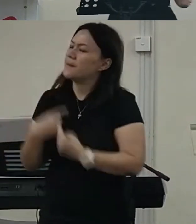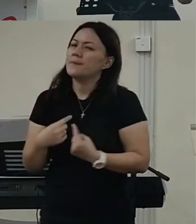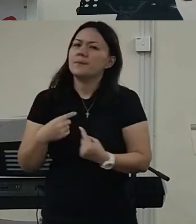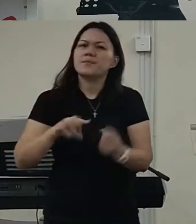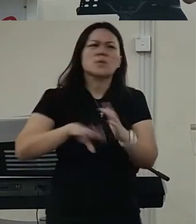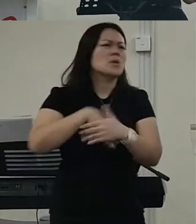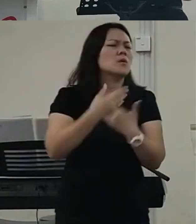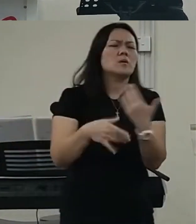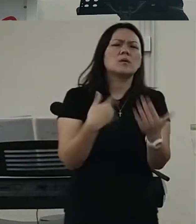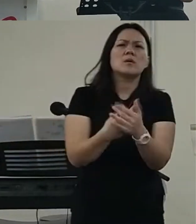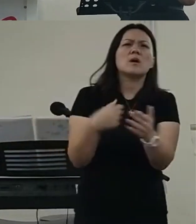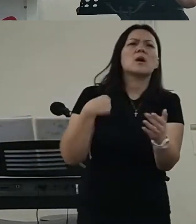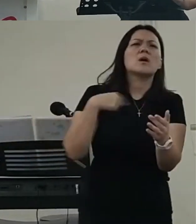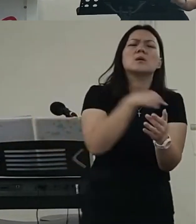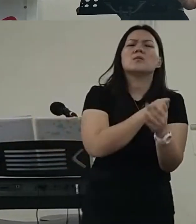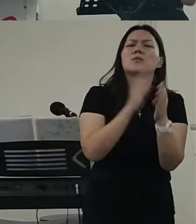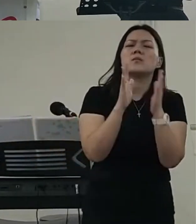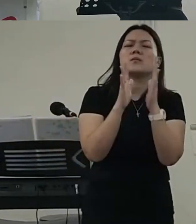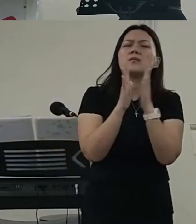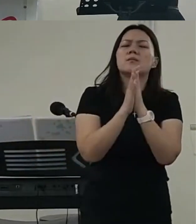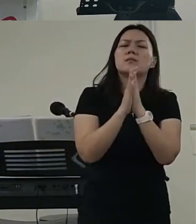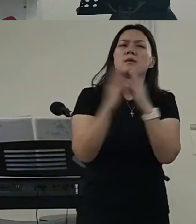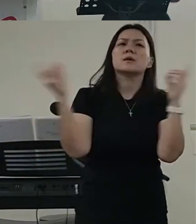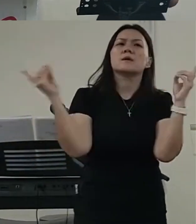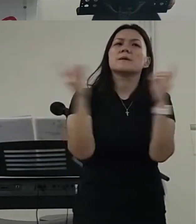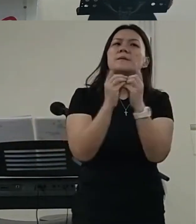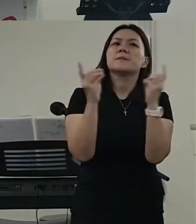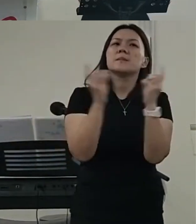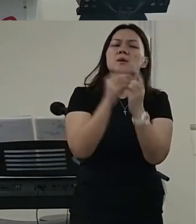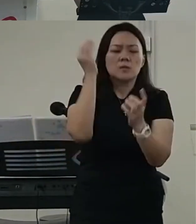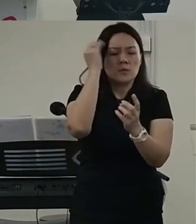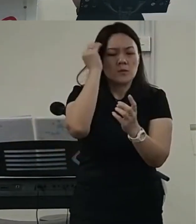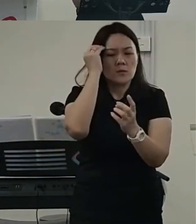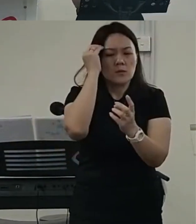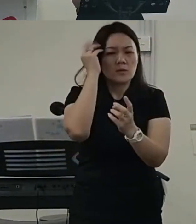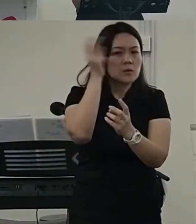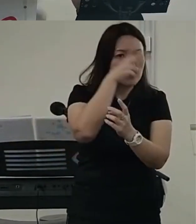那么呢他也来到我们的祷告会里面呢来听和看我们在做什么